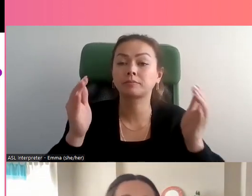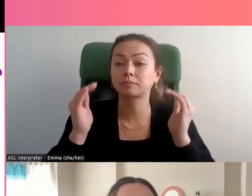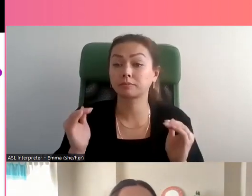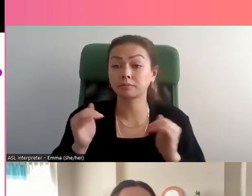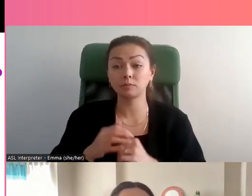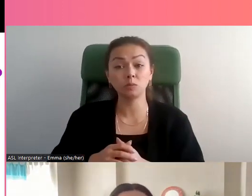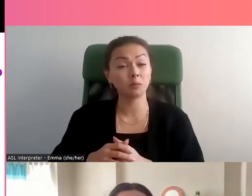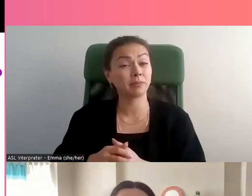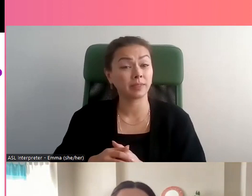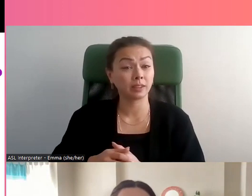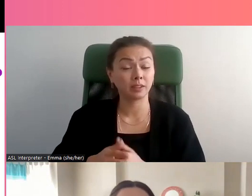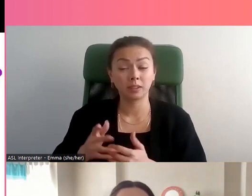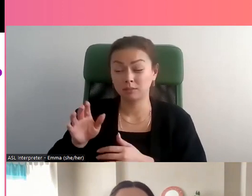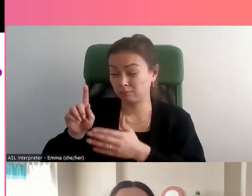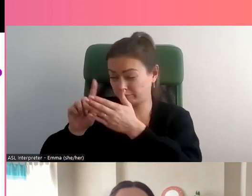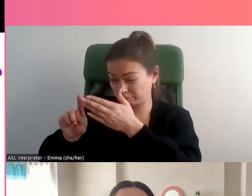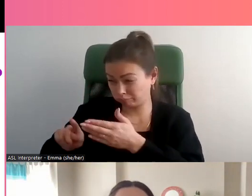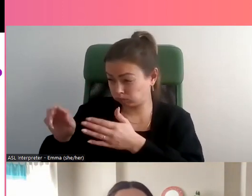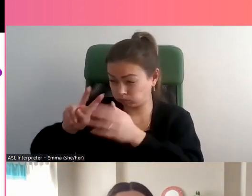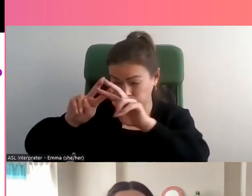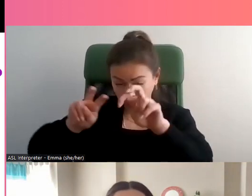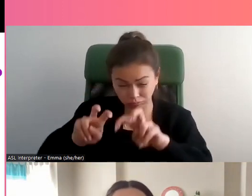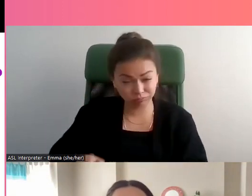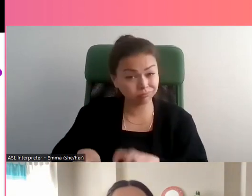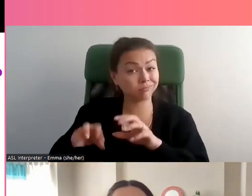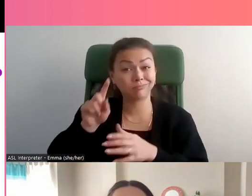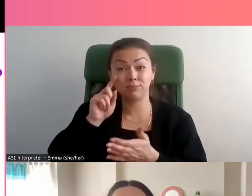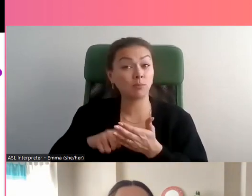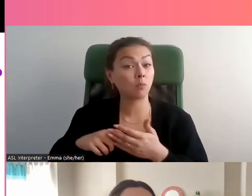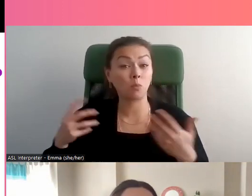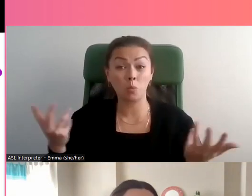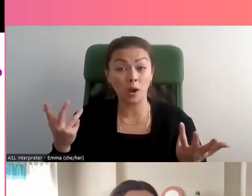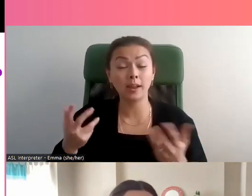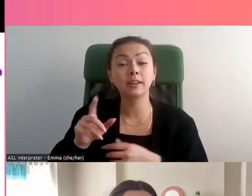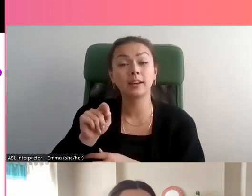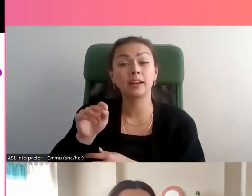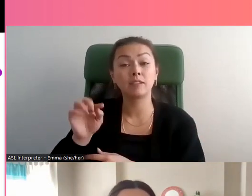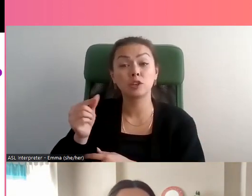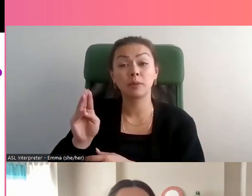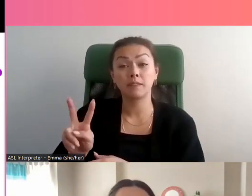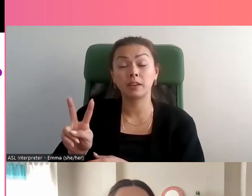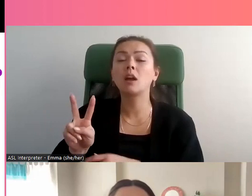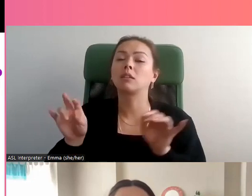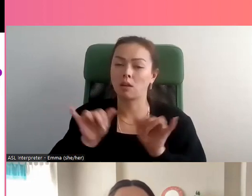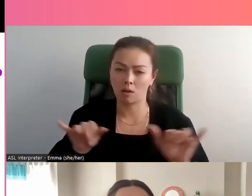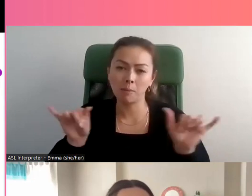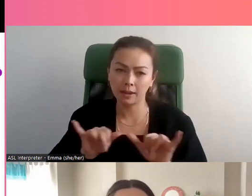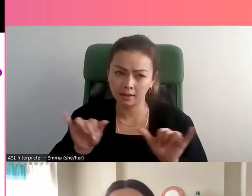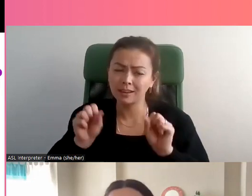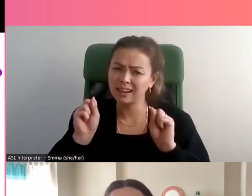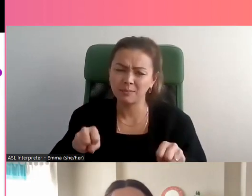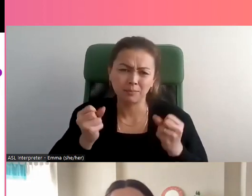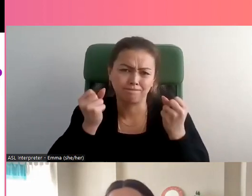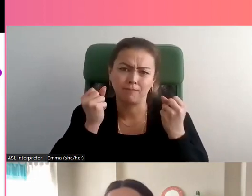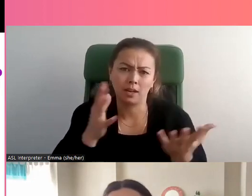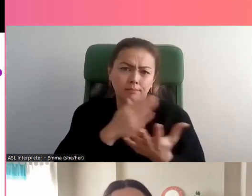Alors, qu'est-ce que nous avons trouvé? Alors, nous avons trouvé que la VFS-FT est courante et qu'elle peut se produire au moyen de plusieurs formes de